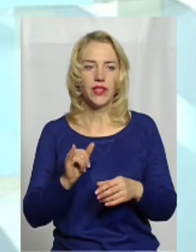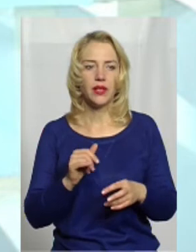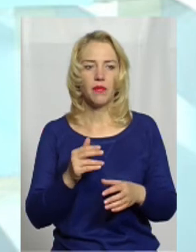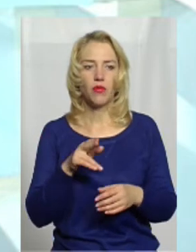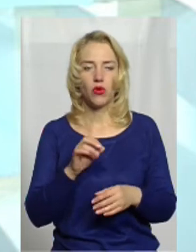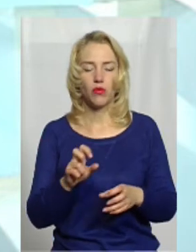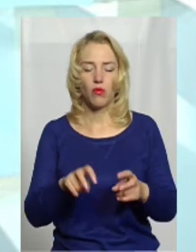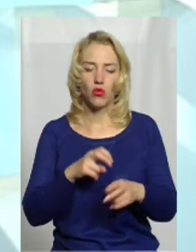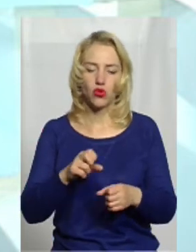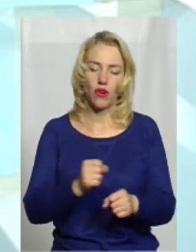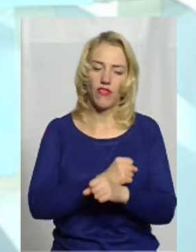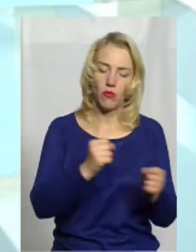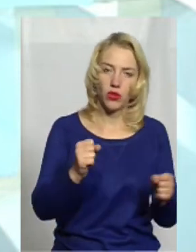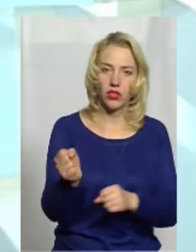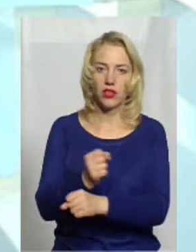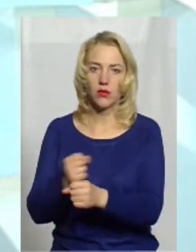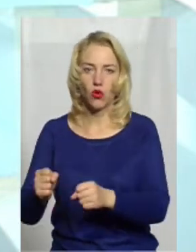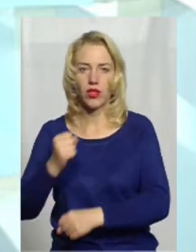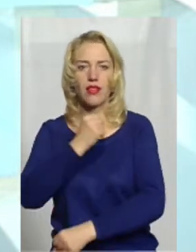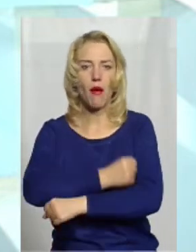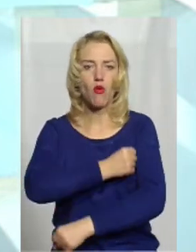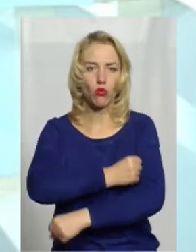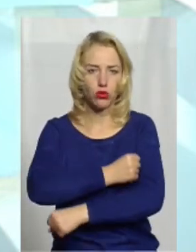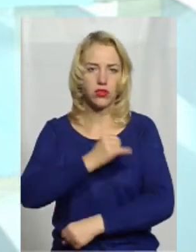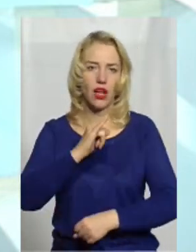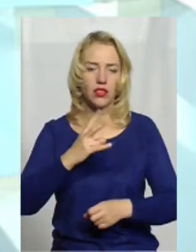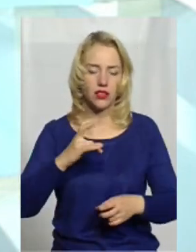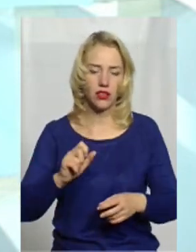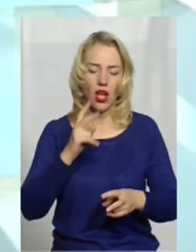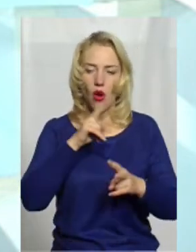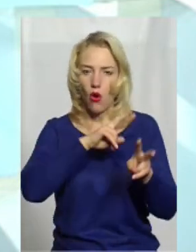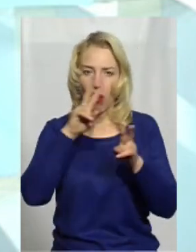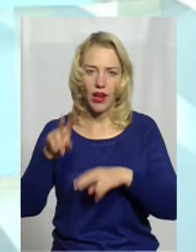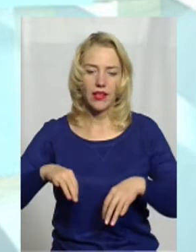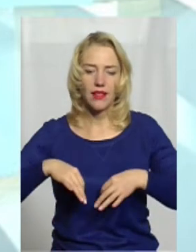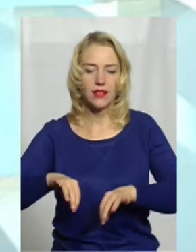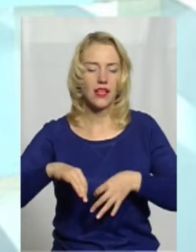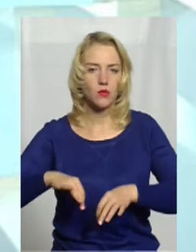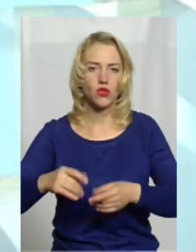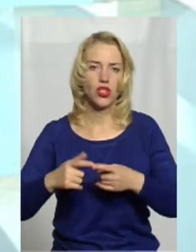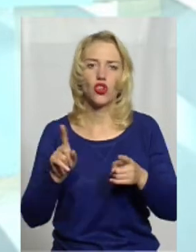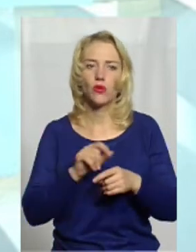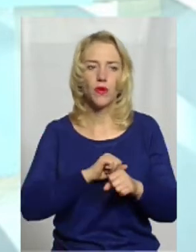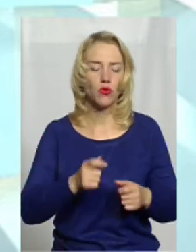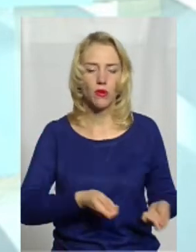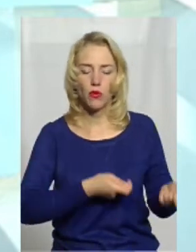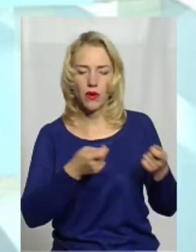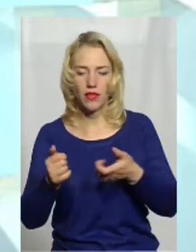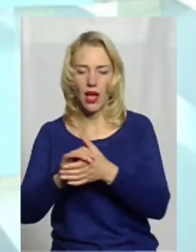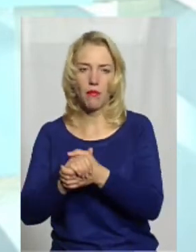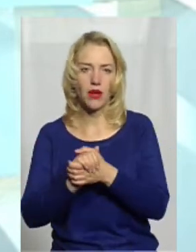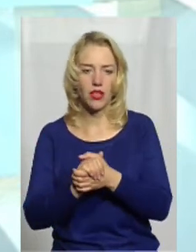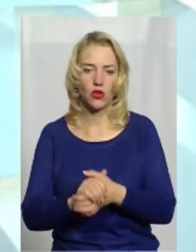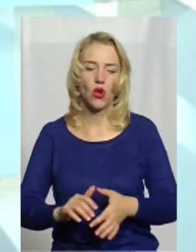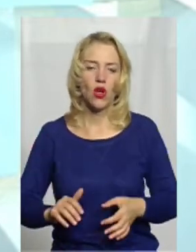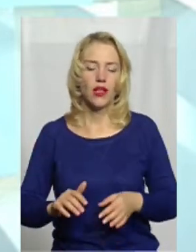пошуку вибухівки, зброї, на блокпостах, оглядали транспортні засоби, щоб не можна було привезти на мирну територію України